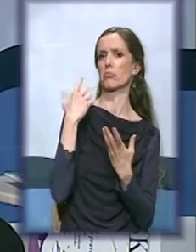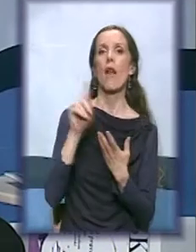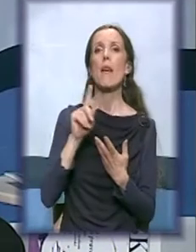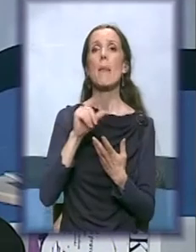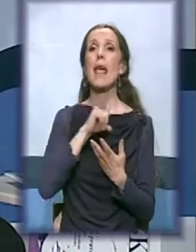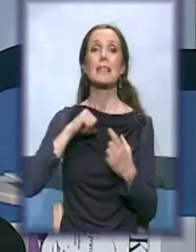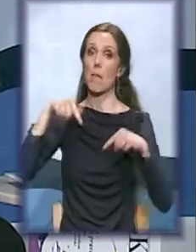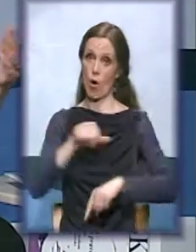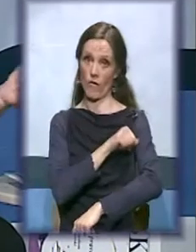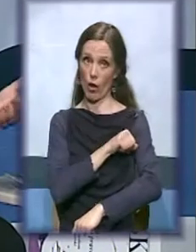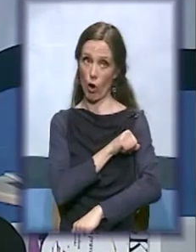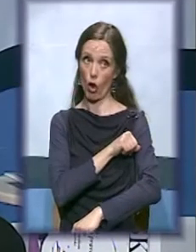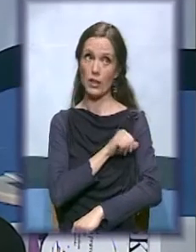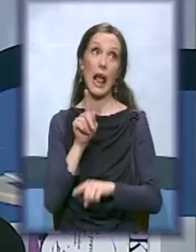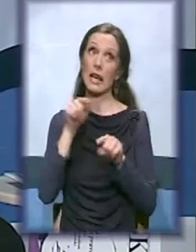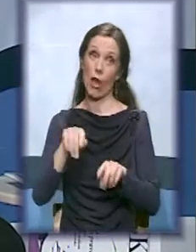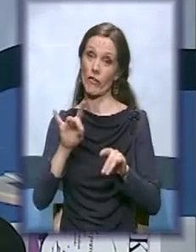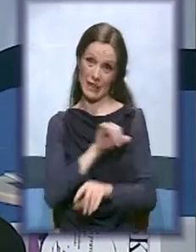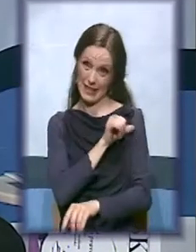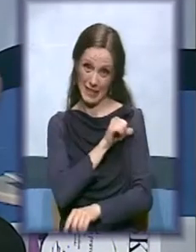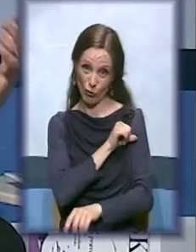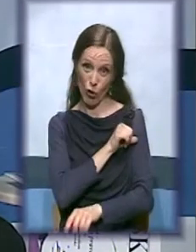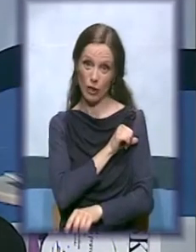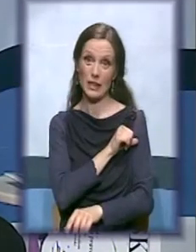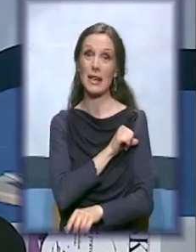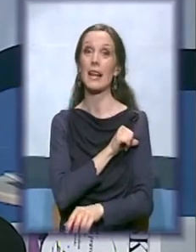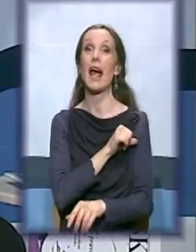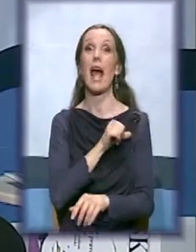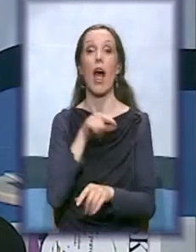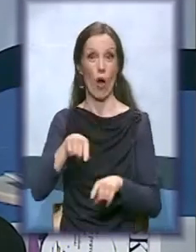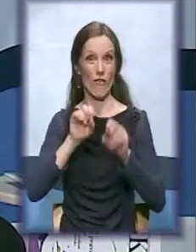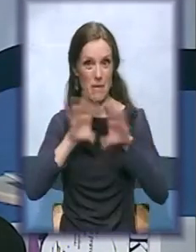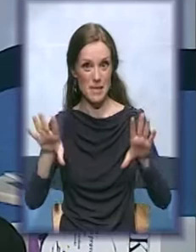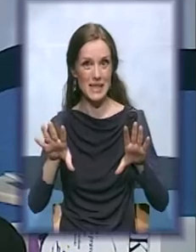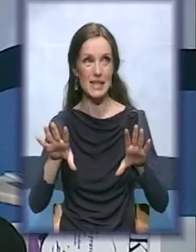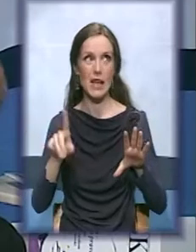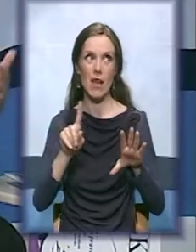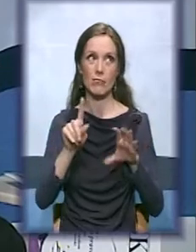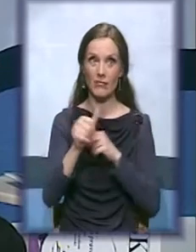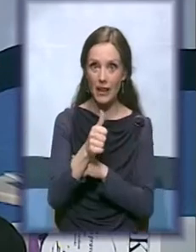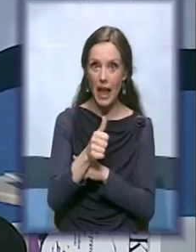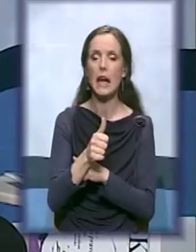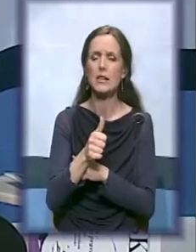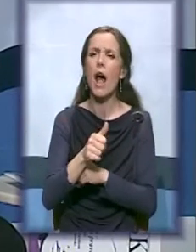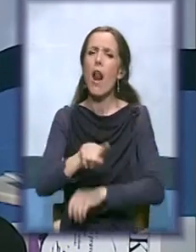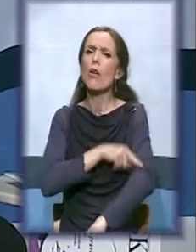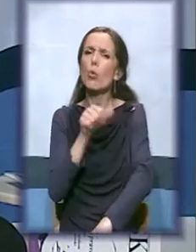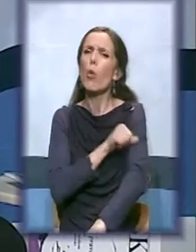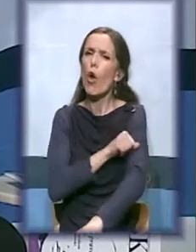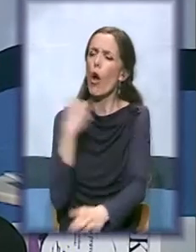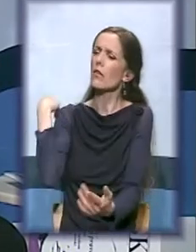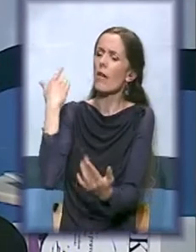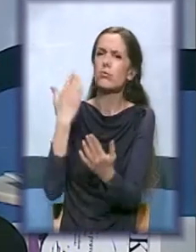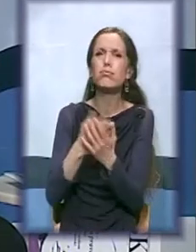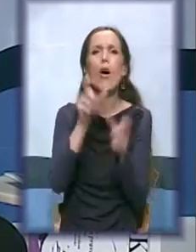samo ova godina, nije ovih deset godina, emisije je već jedanesta, nije mnogo godina osobe sa invaliditetom